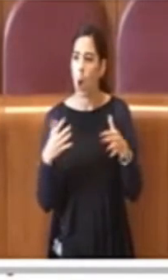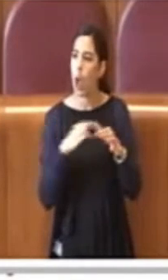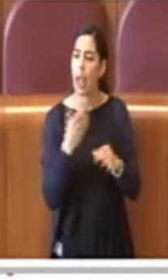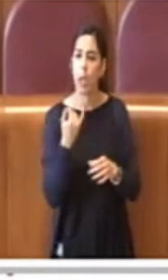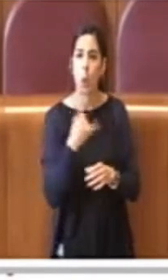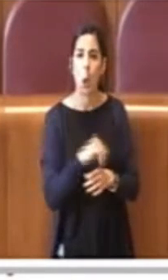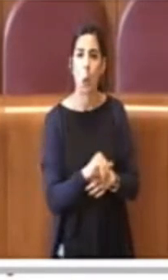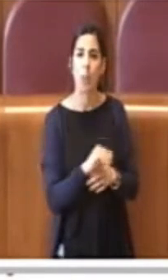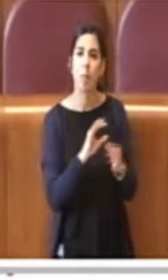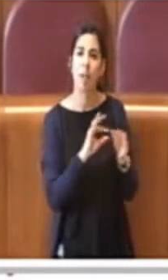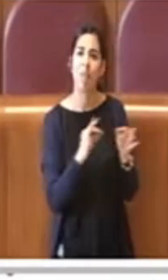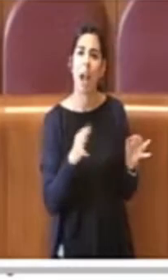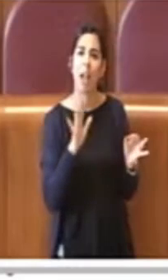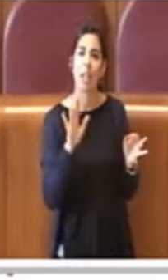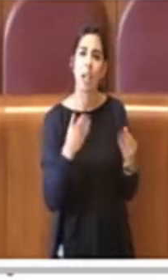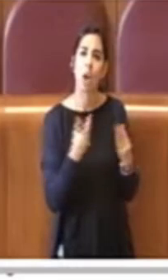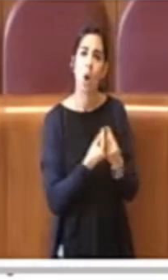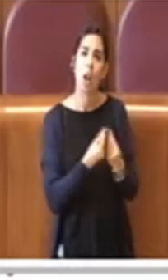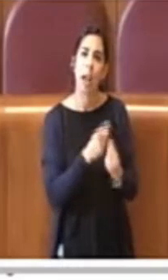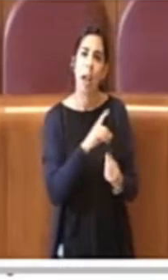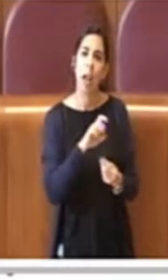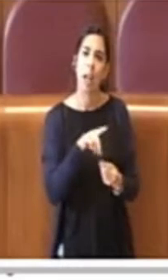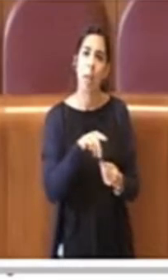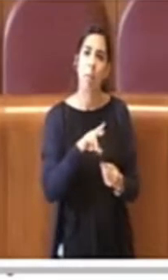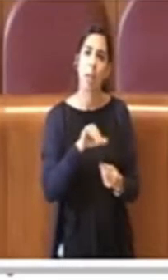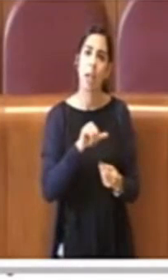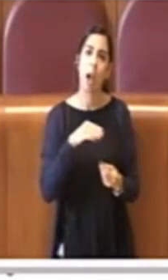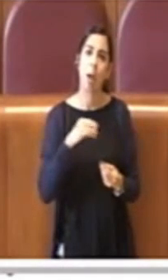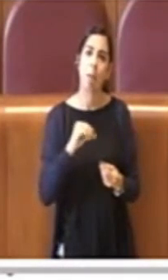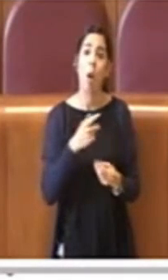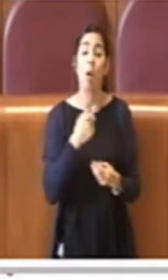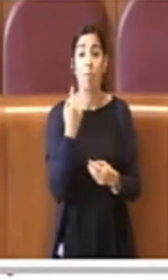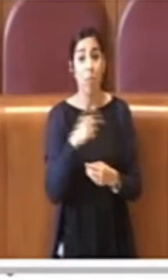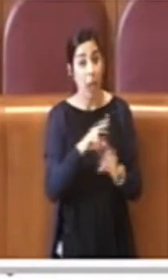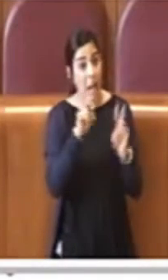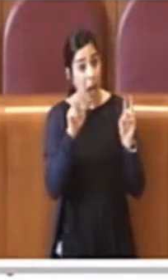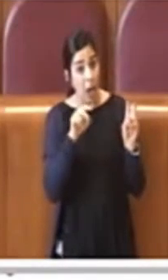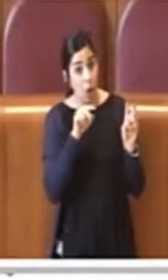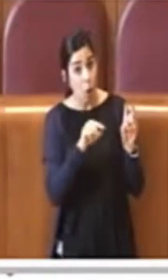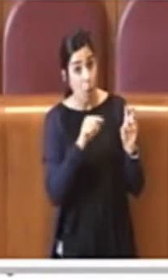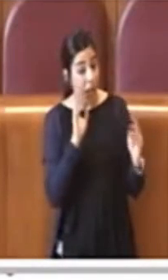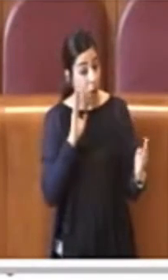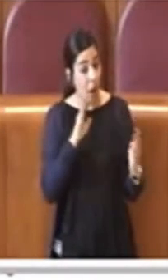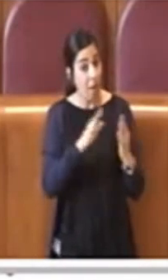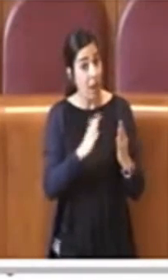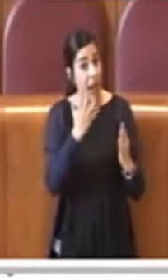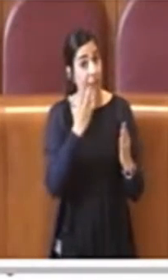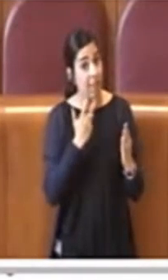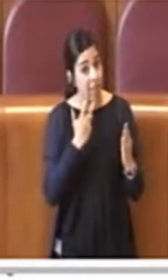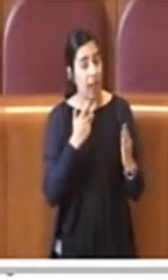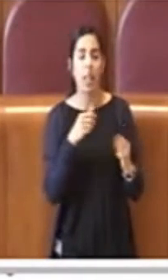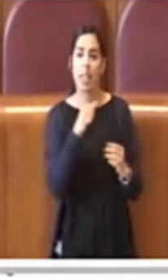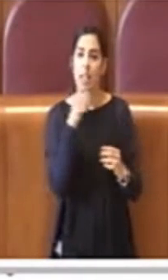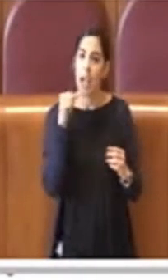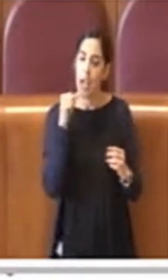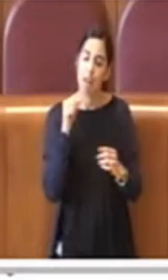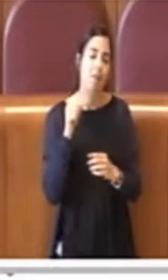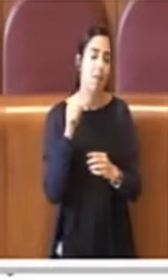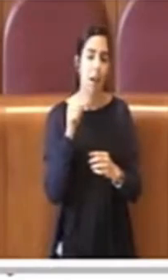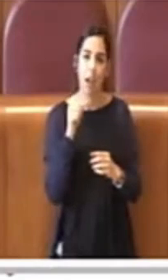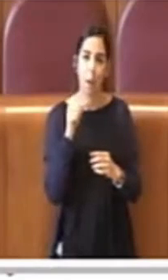perché per affrontare questo tipo di tema occorre innanzitutto dare